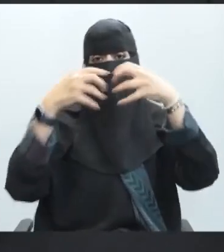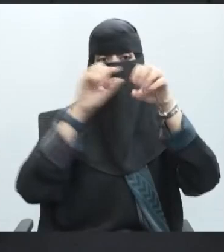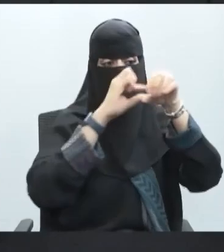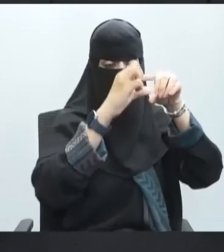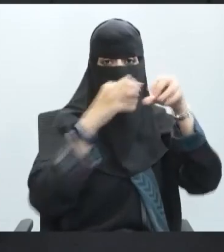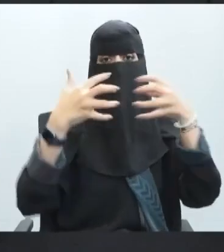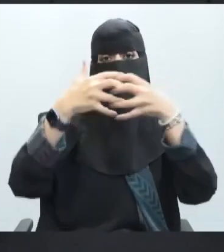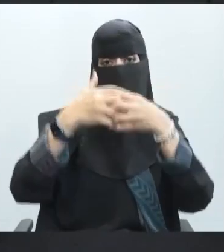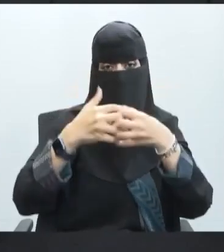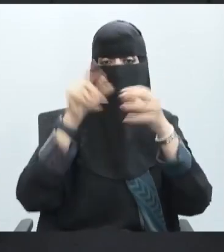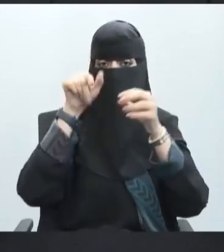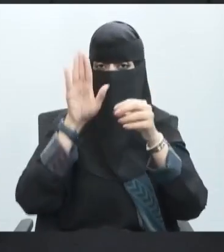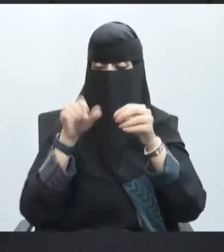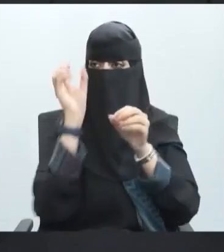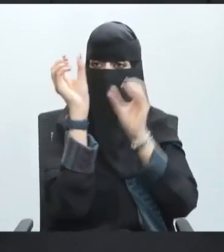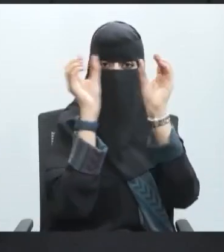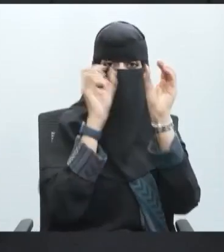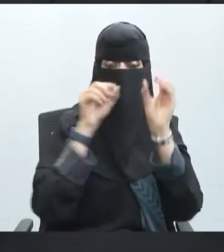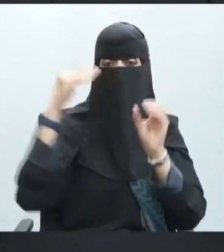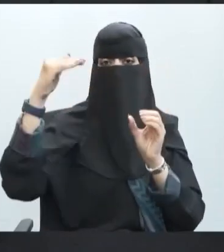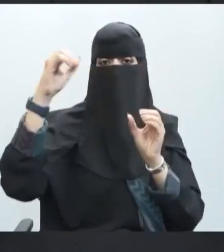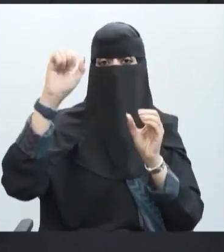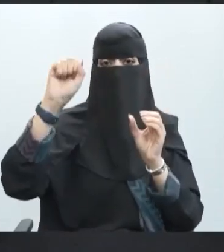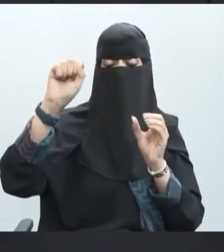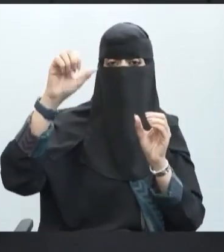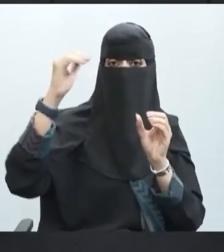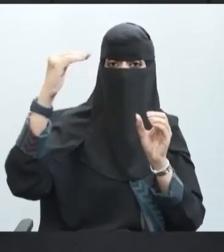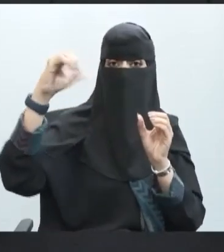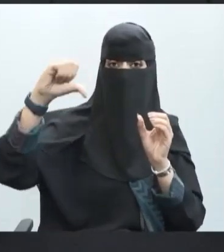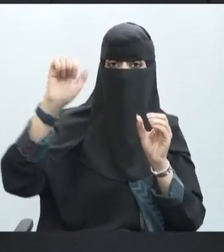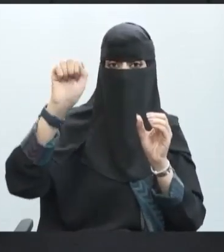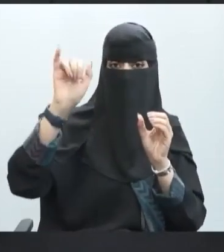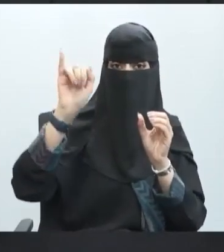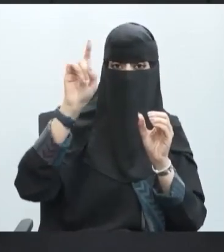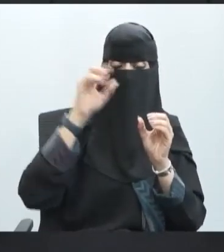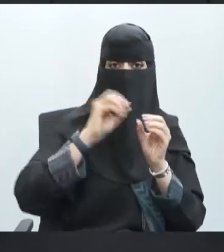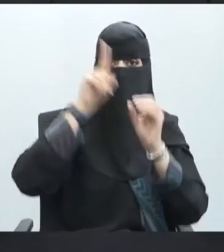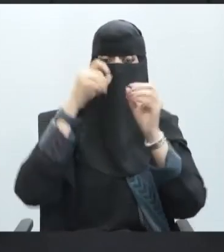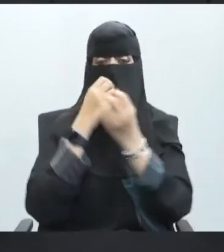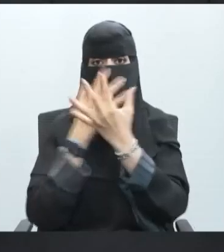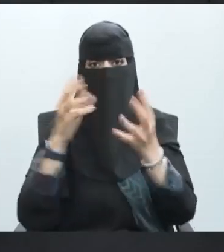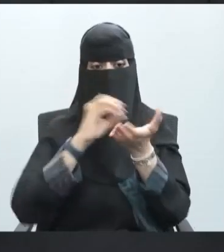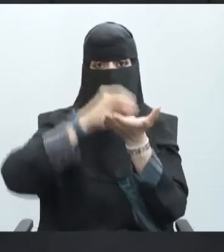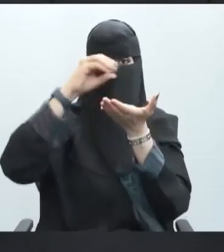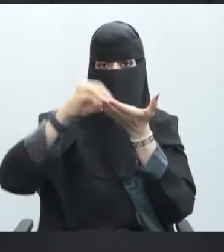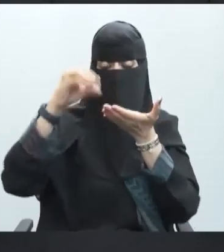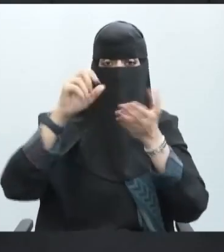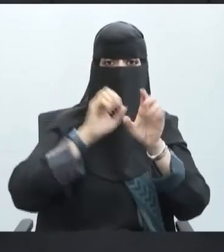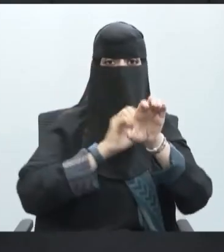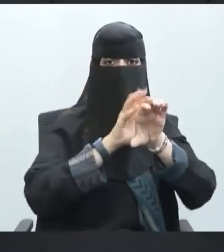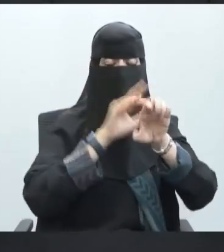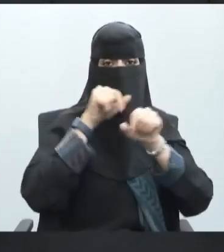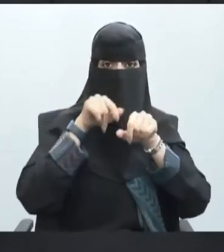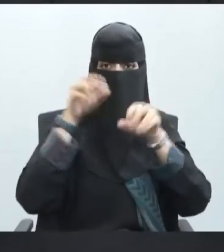لدينا حويصلات هذه المناطق الدائري مليئة بالنواقل العصبية سوف تنتقل هذه الحويصلات وتقوم